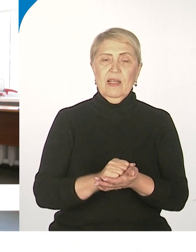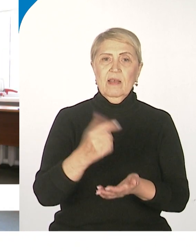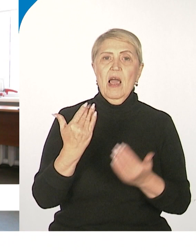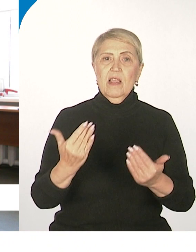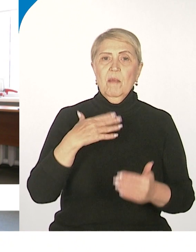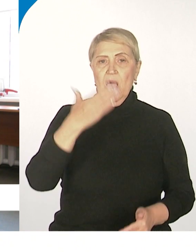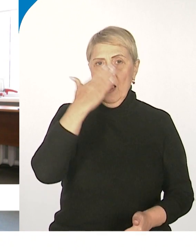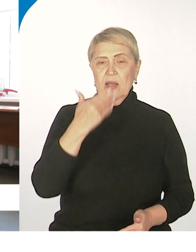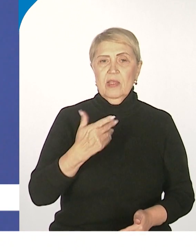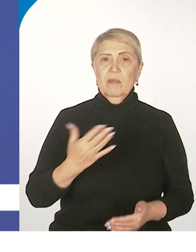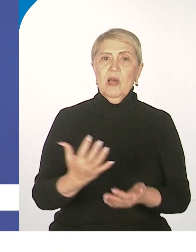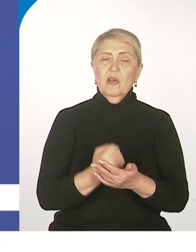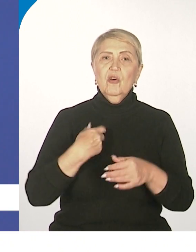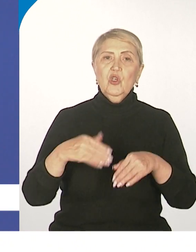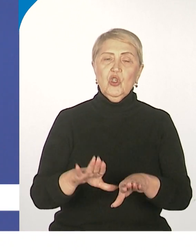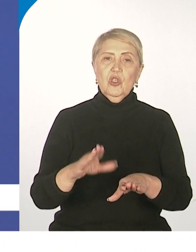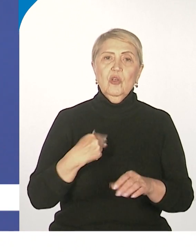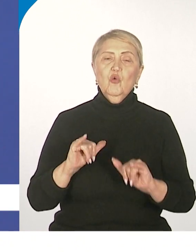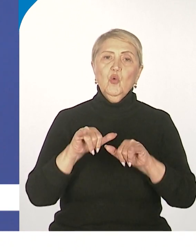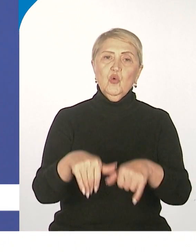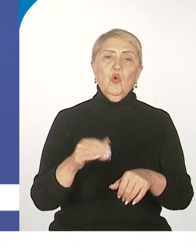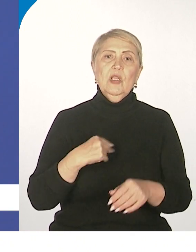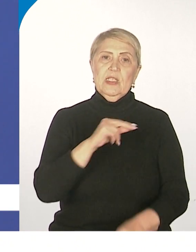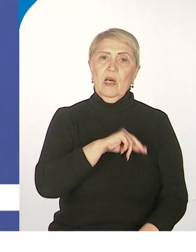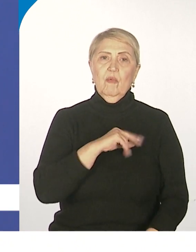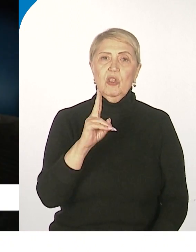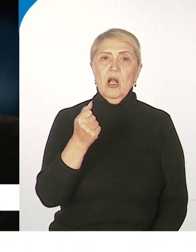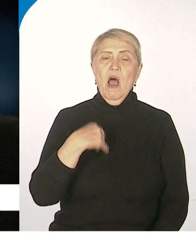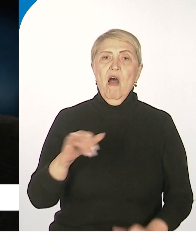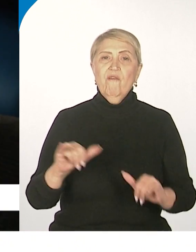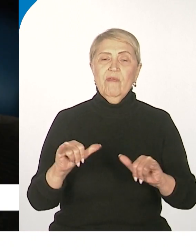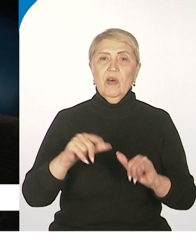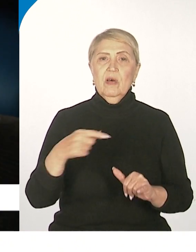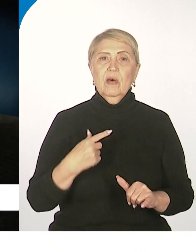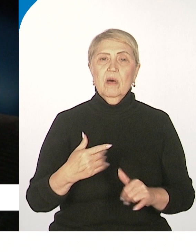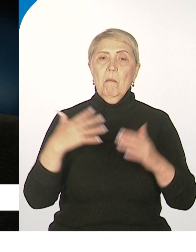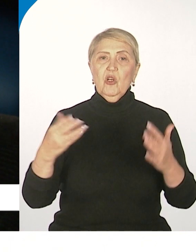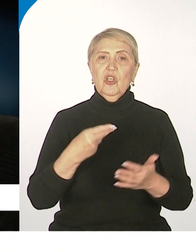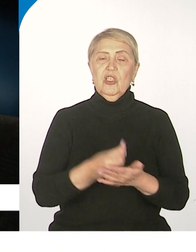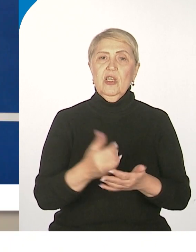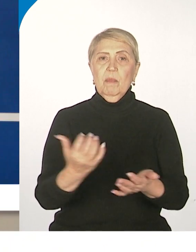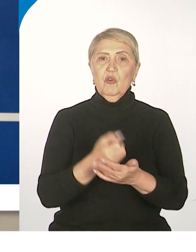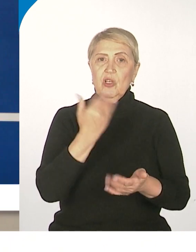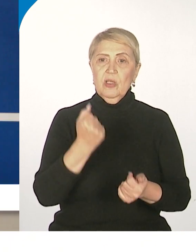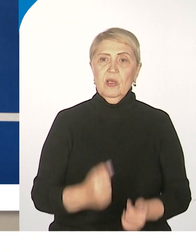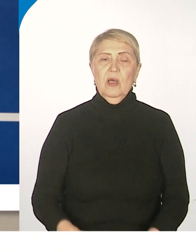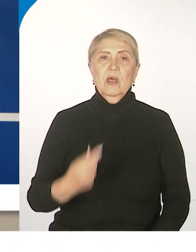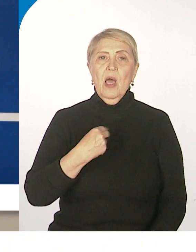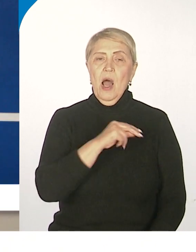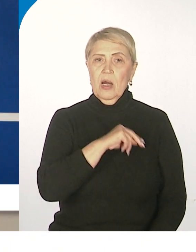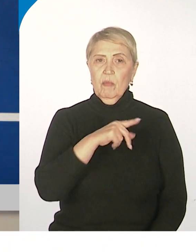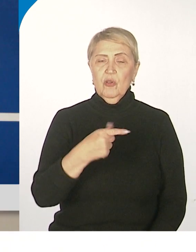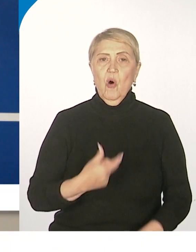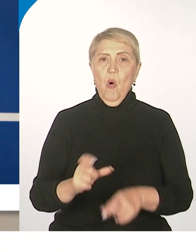решила найти подработку и устроилась в кафе официанткой. Больших денег не заработала, зато получила бесценный опыт. Я работала